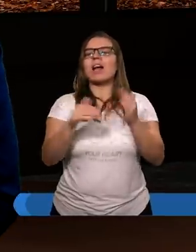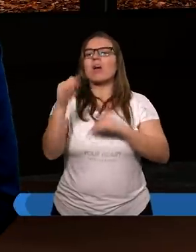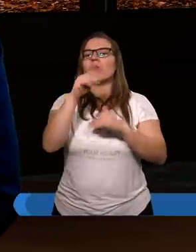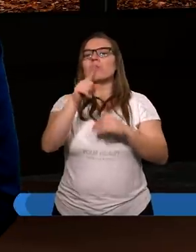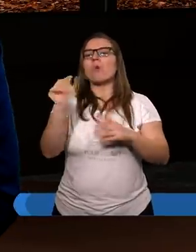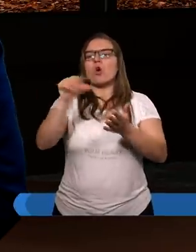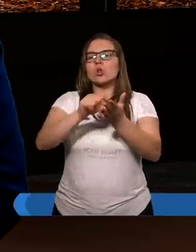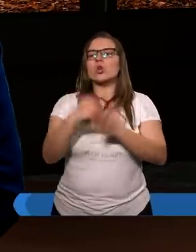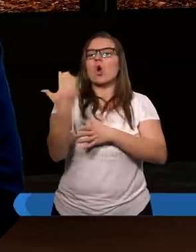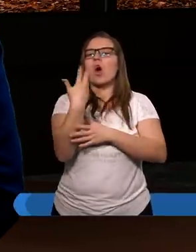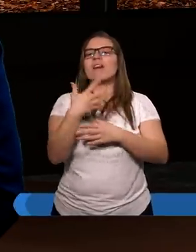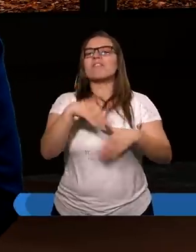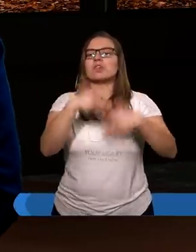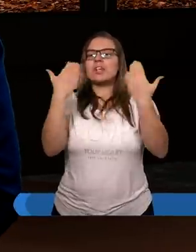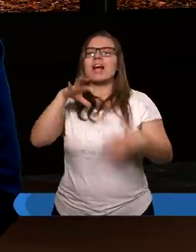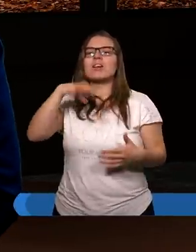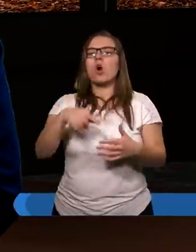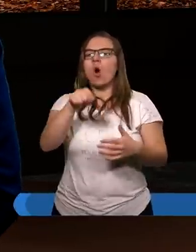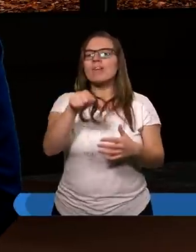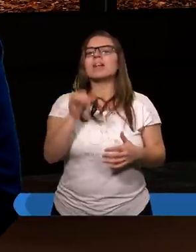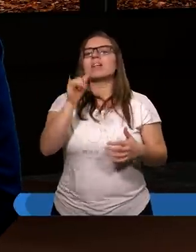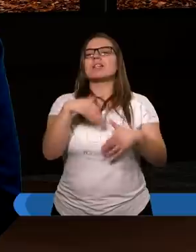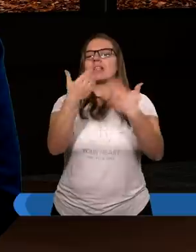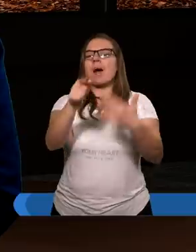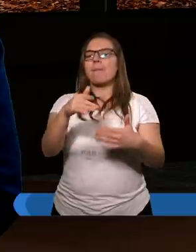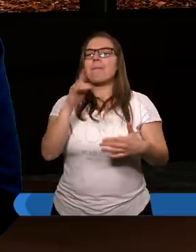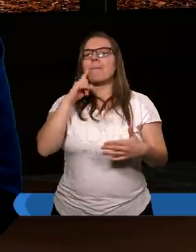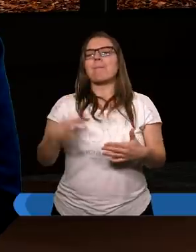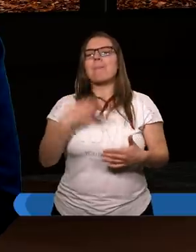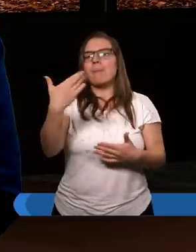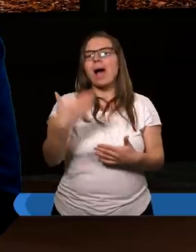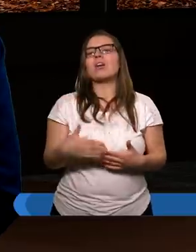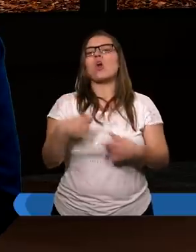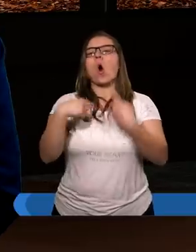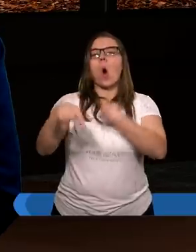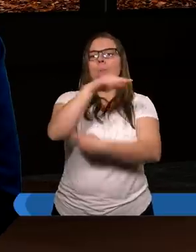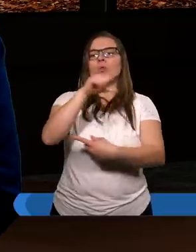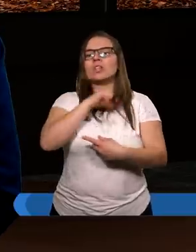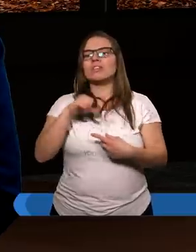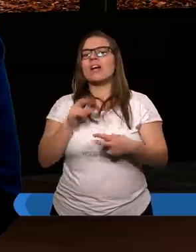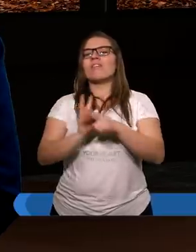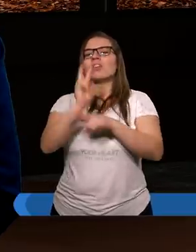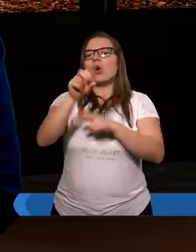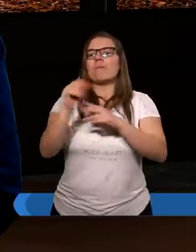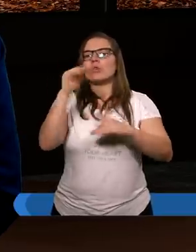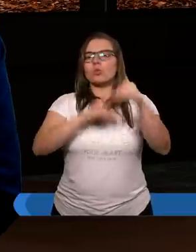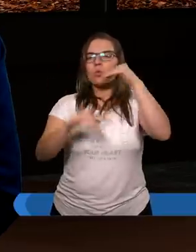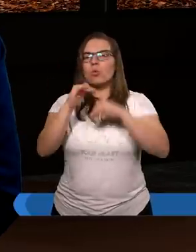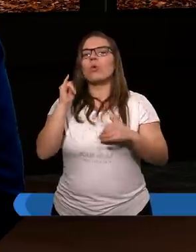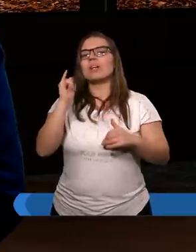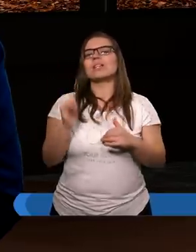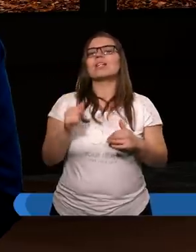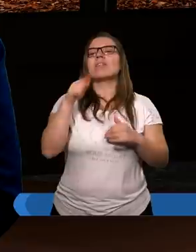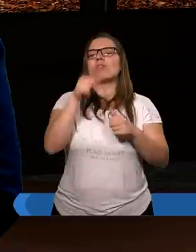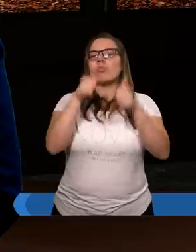spośrodku ognia w dzień zgromadzenia onego i dał mi je Pan. A obróciwszy się, stąpił z góry